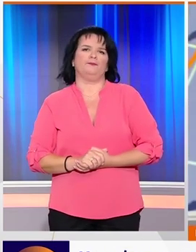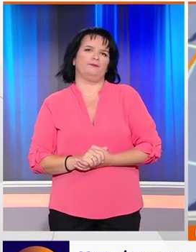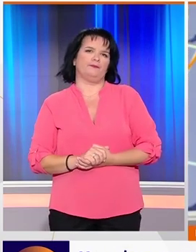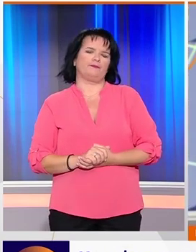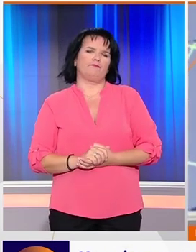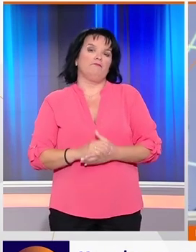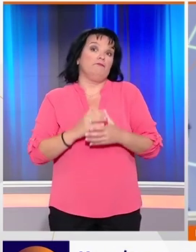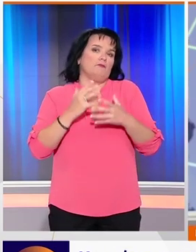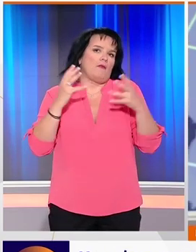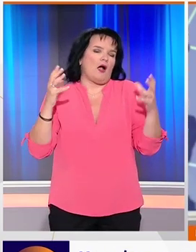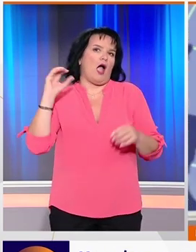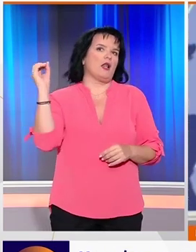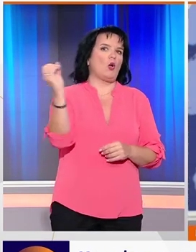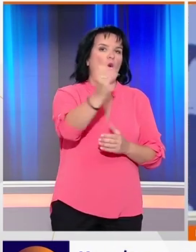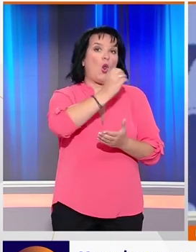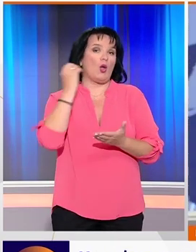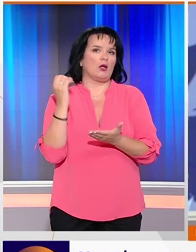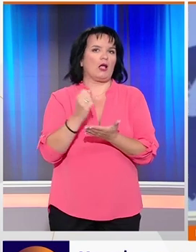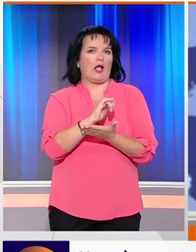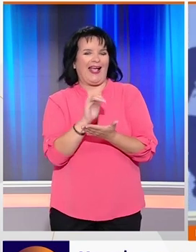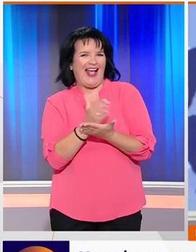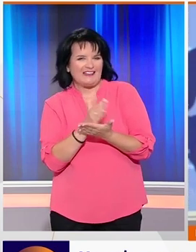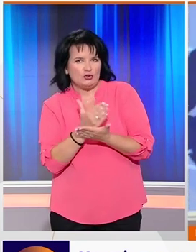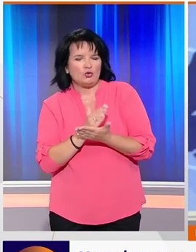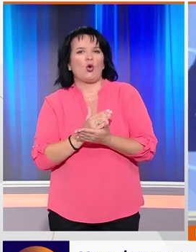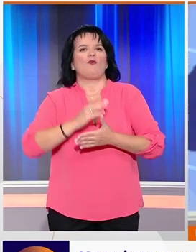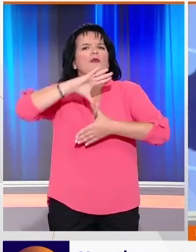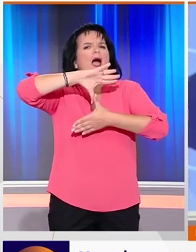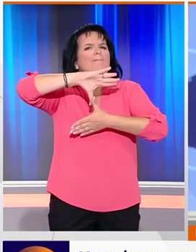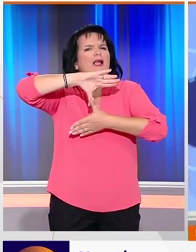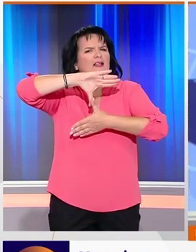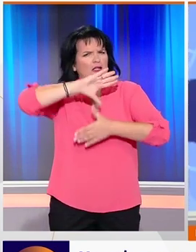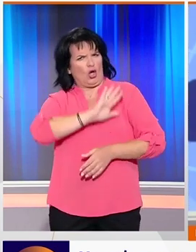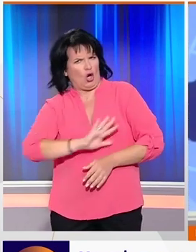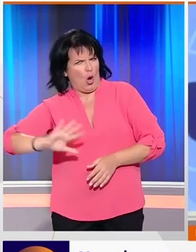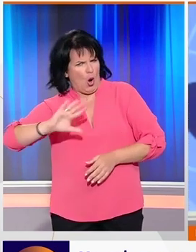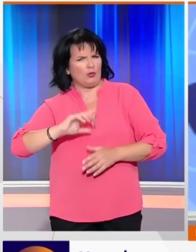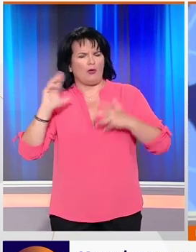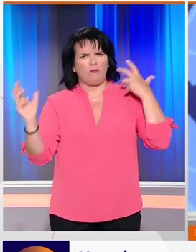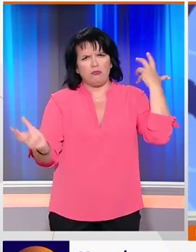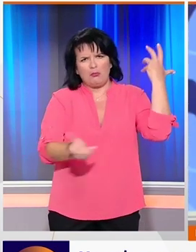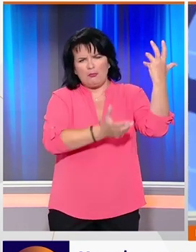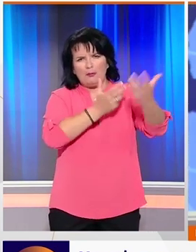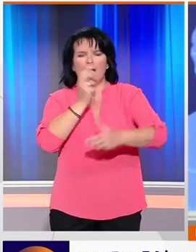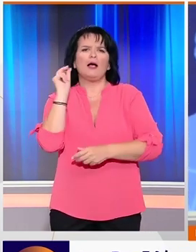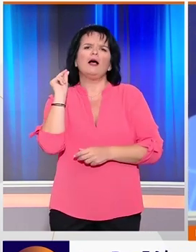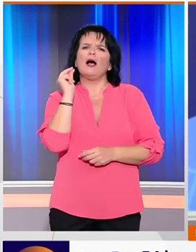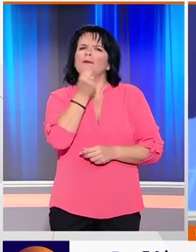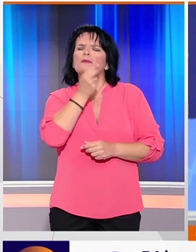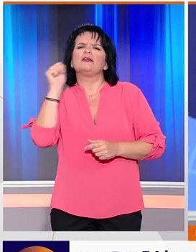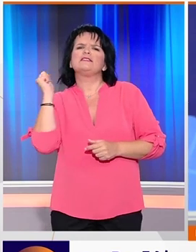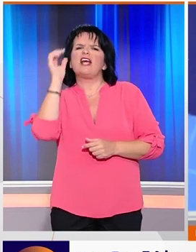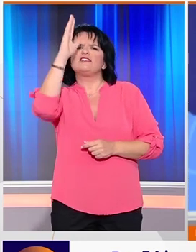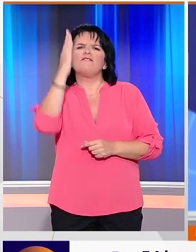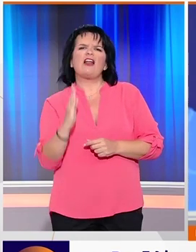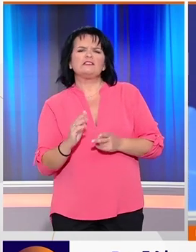Η τεράστια οικολογική καταστροφή στον Αμαζόνιο δυστυχώς δεν έχει τέλος. Εκατοντάδες νέες πυρικαγές ξέσπασαν χθες στη Βραζιλία, με